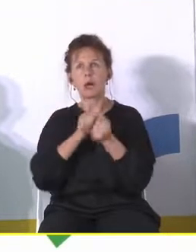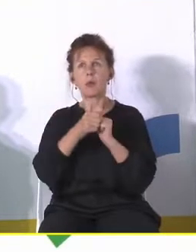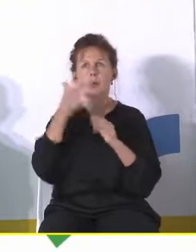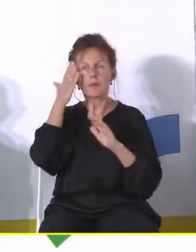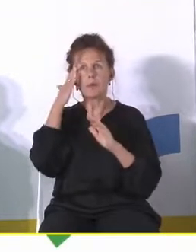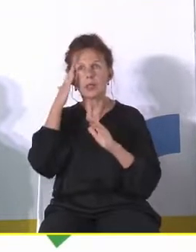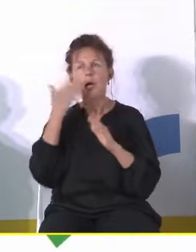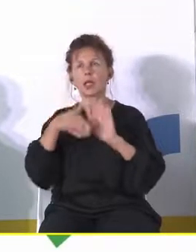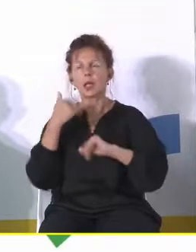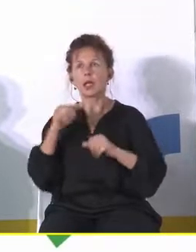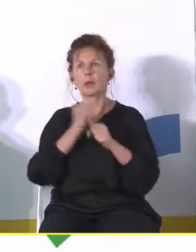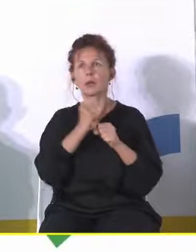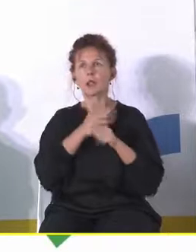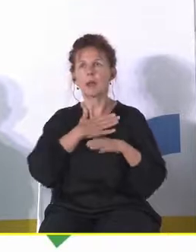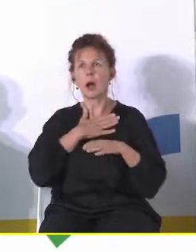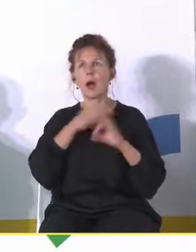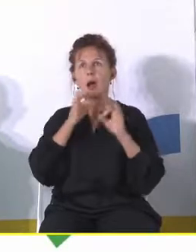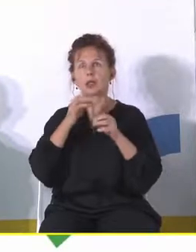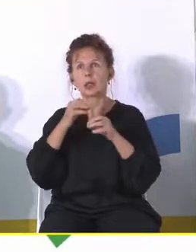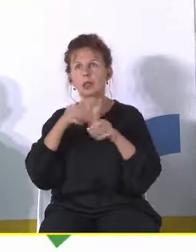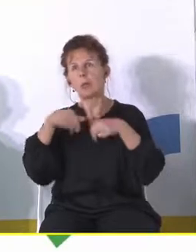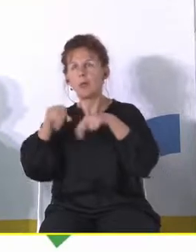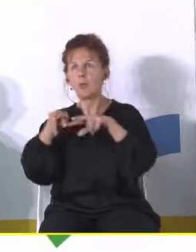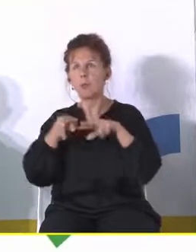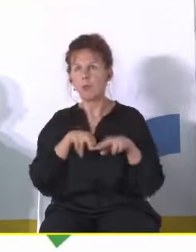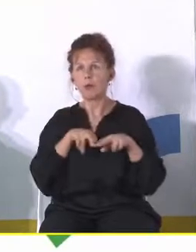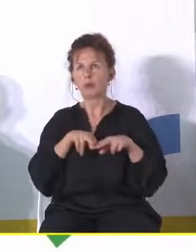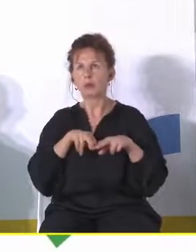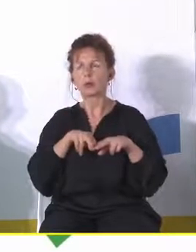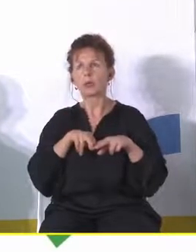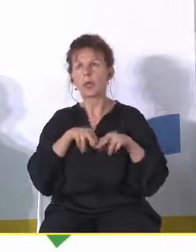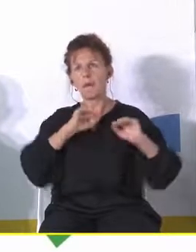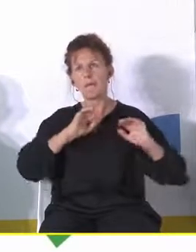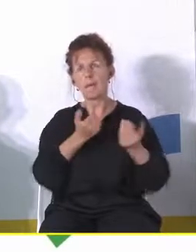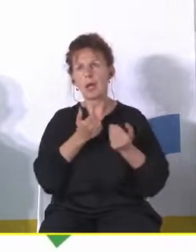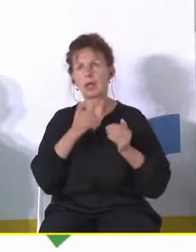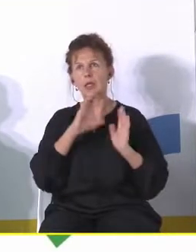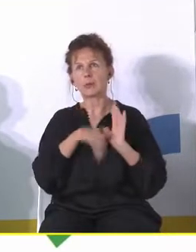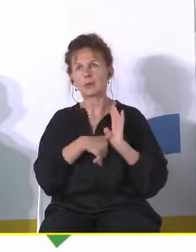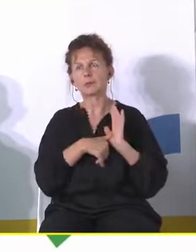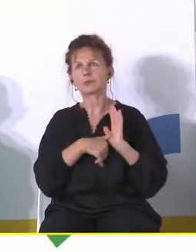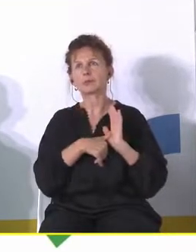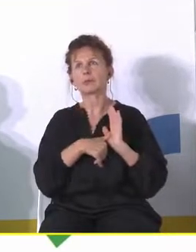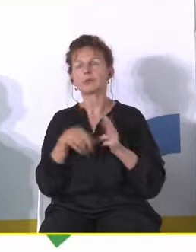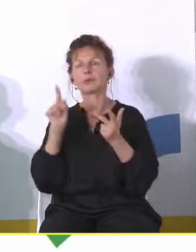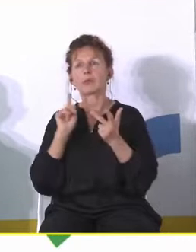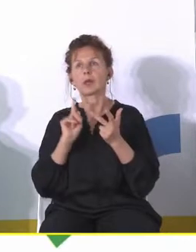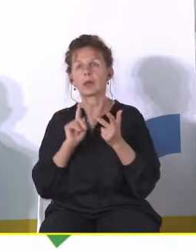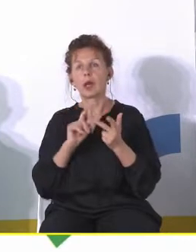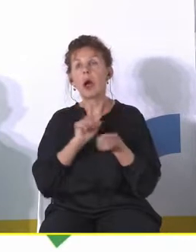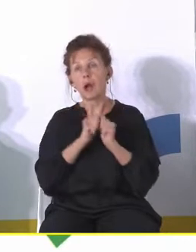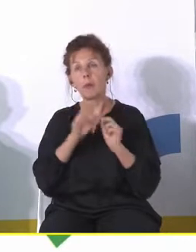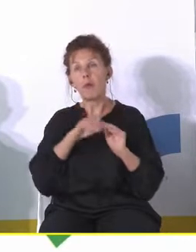pracując, a teraz rozważają powrót do jakichś mniejszych miejscowości, z których pochodzą. Lub w